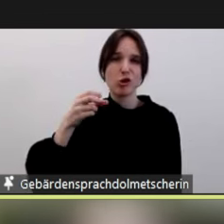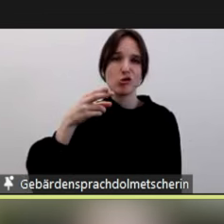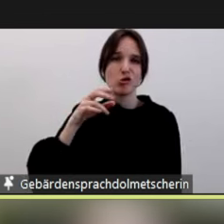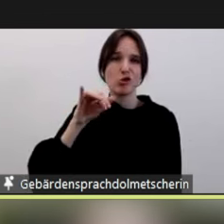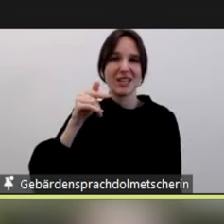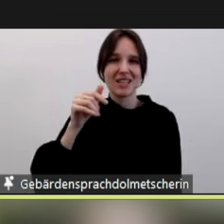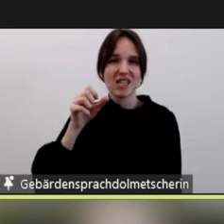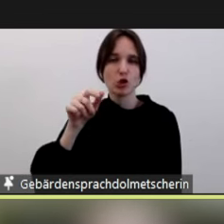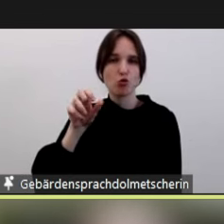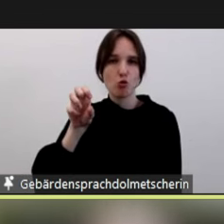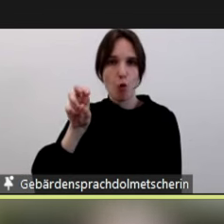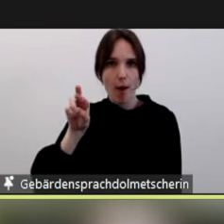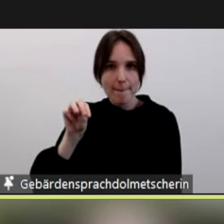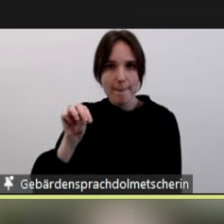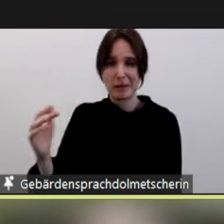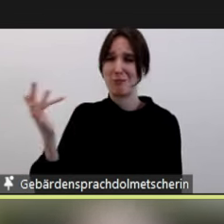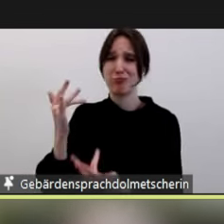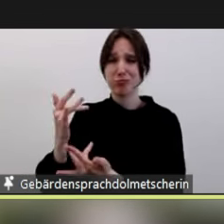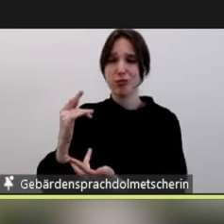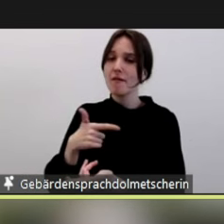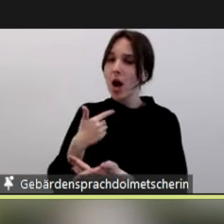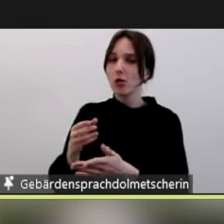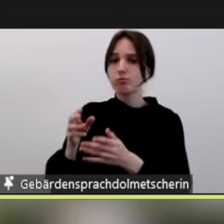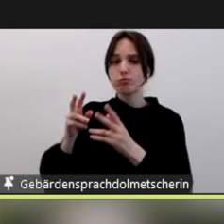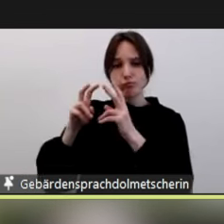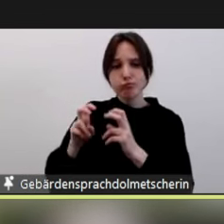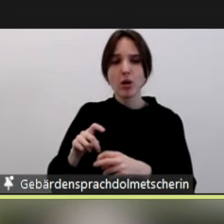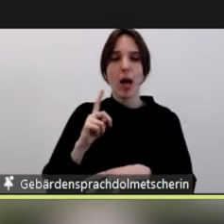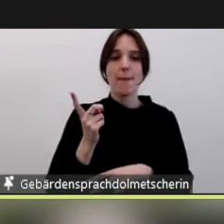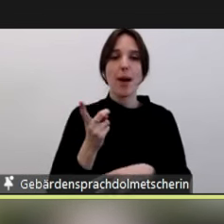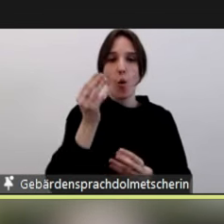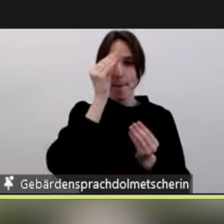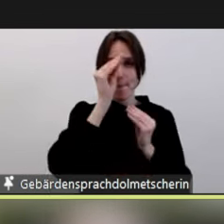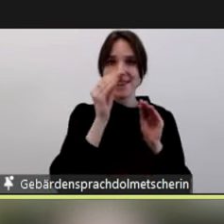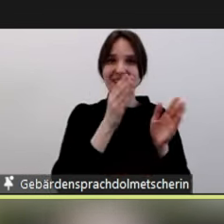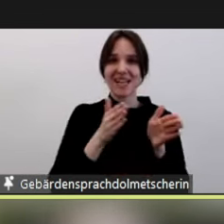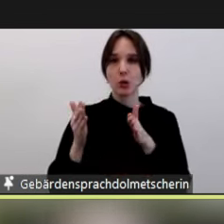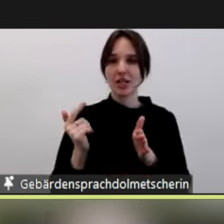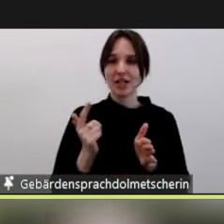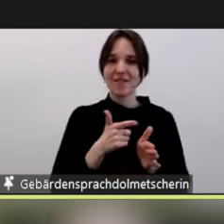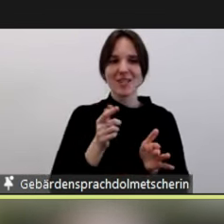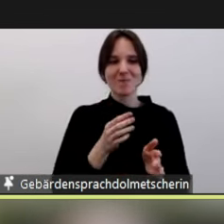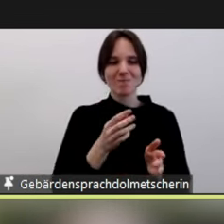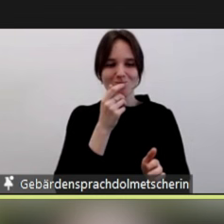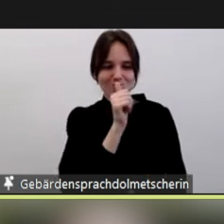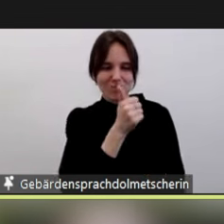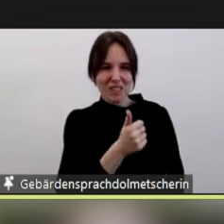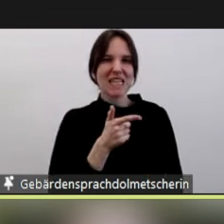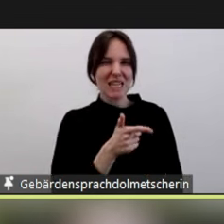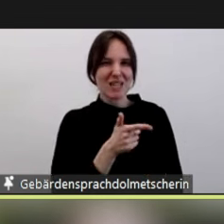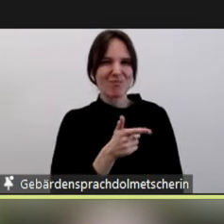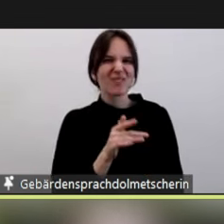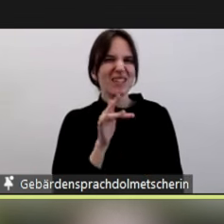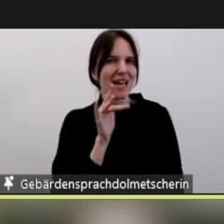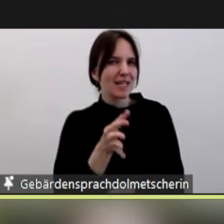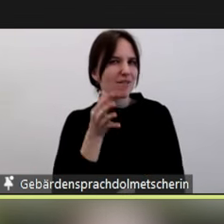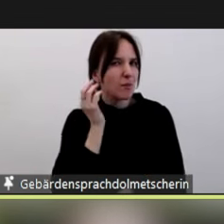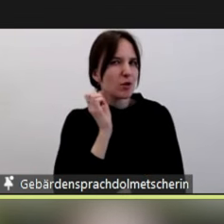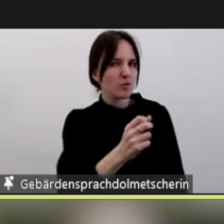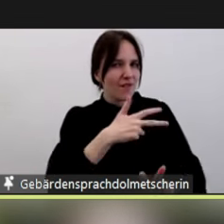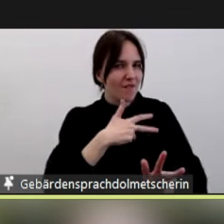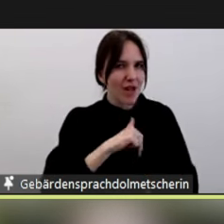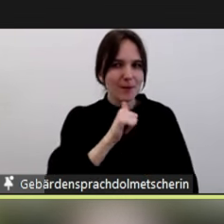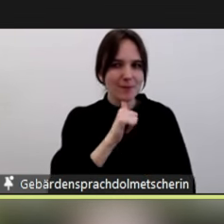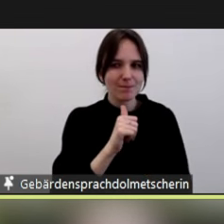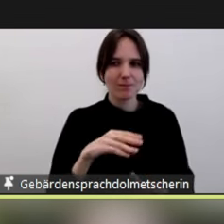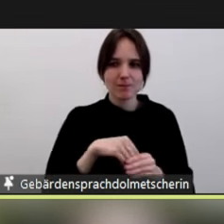Teil. Wir gehen auch auf Meldekategorien ein, die wir nicht per se als antifeministisch klassifiziert haben, wo aber durchaus